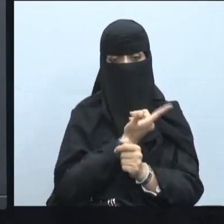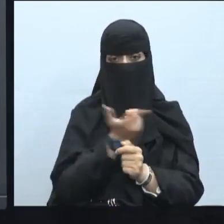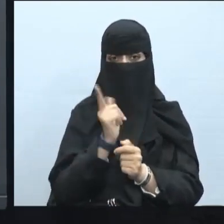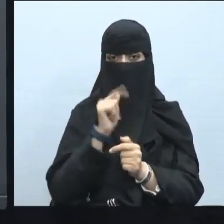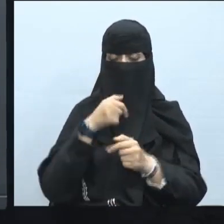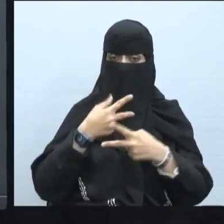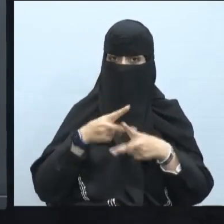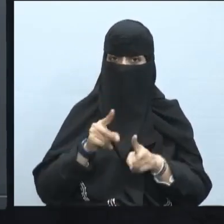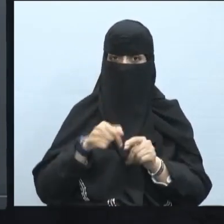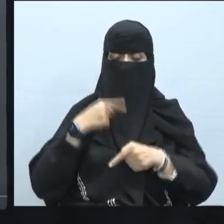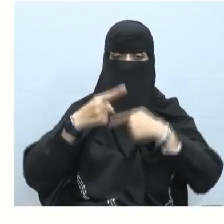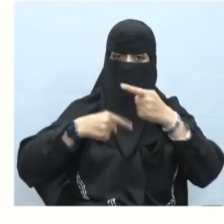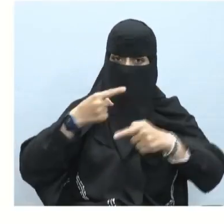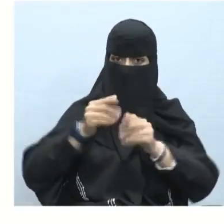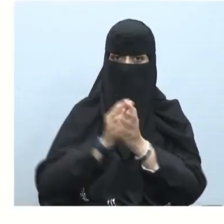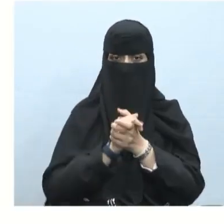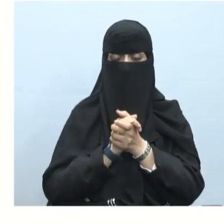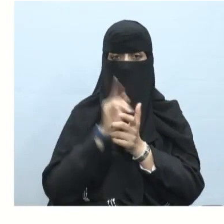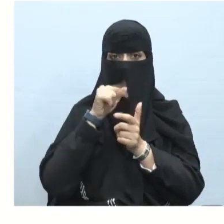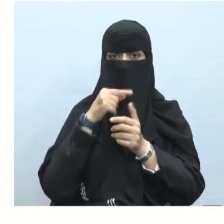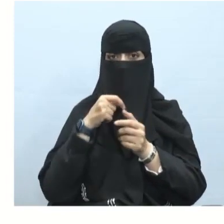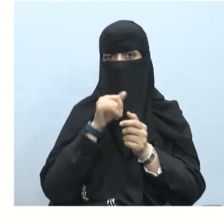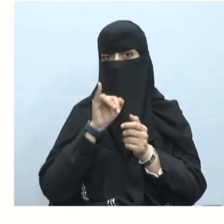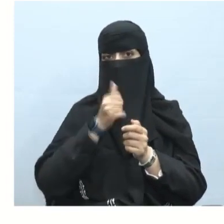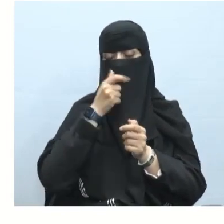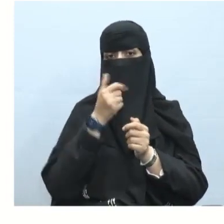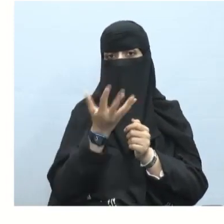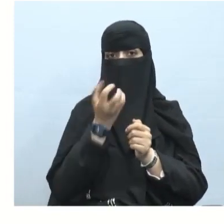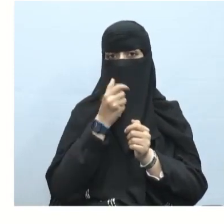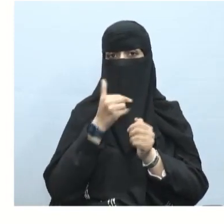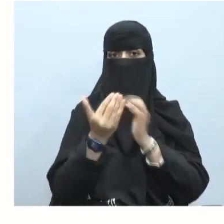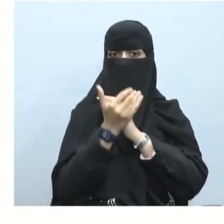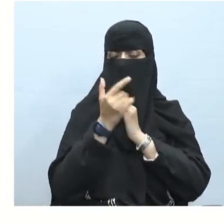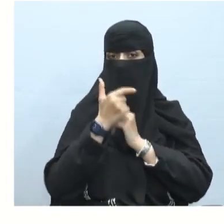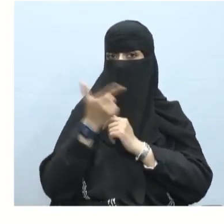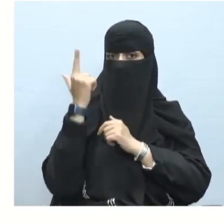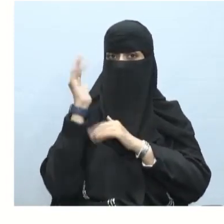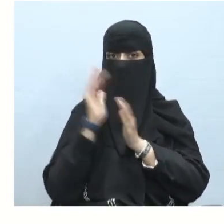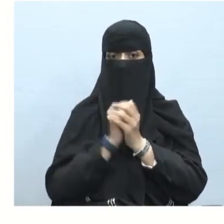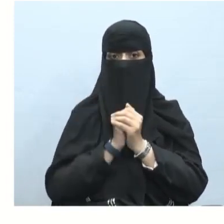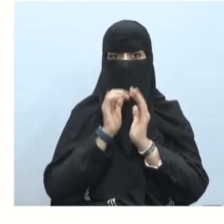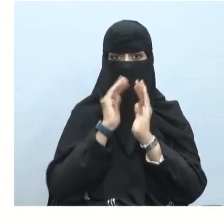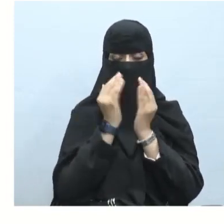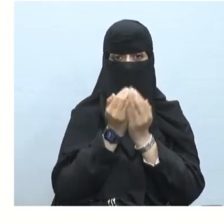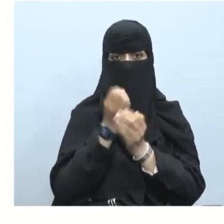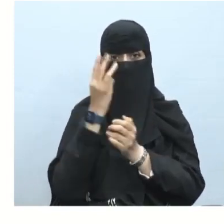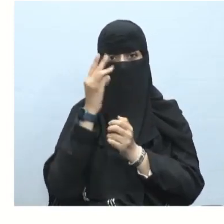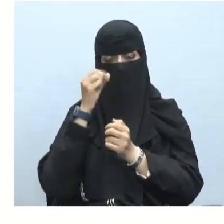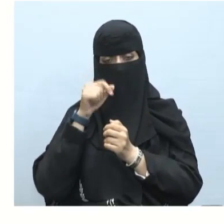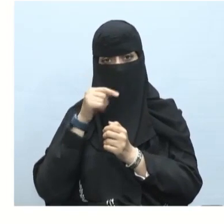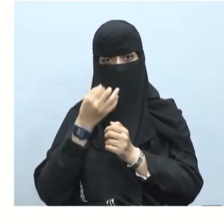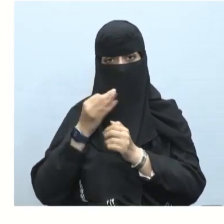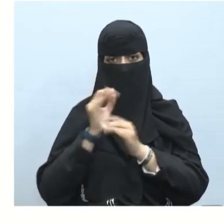نبدأ ونكمل ما أخذناه في الحصة الماضية الصف الثالث